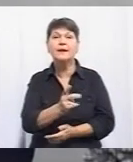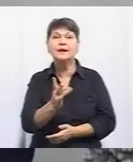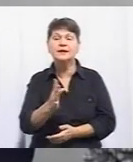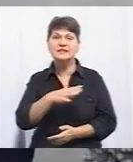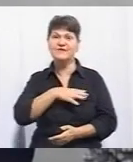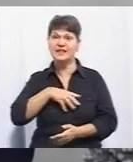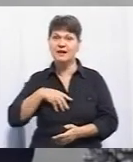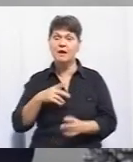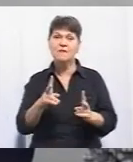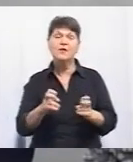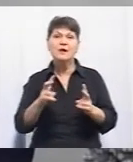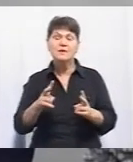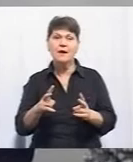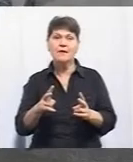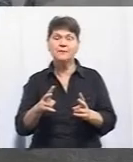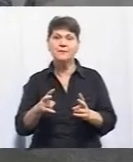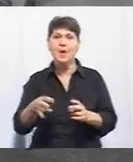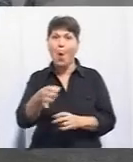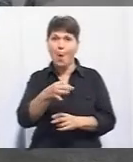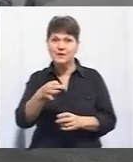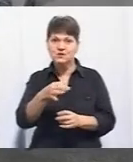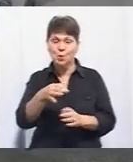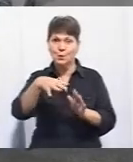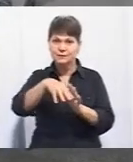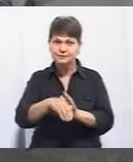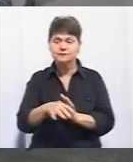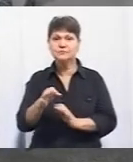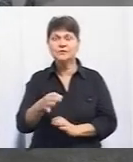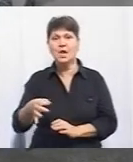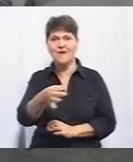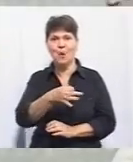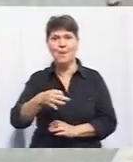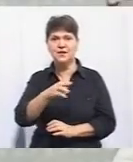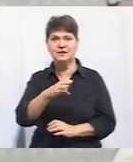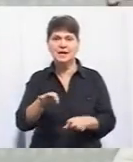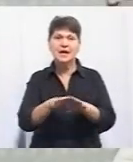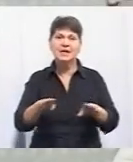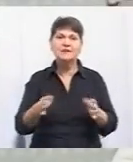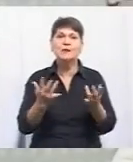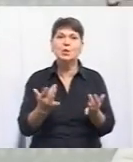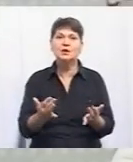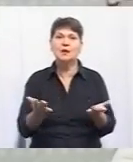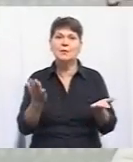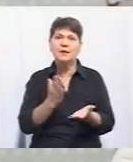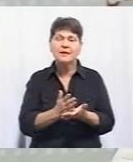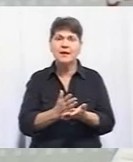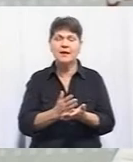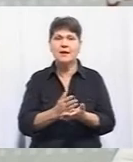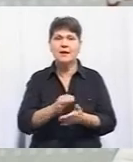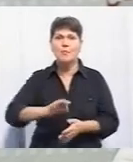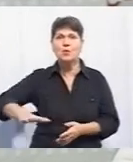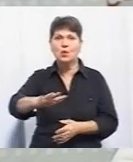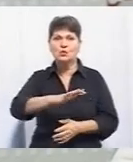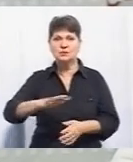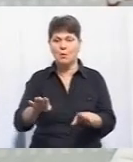ветеранів, як і в місті, обласному, так і в області, також рівень потреб, якому є, чи є наявні простори